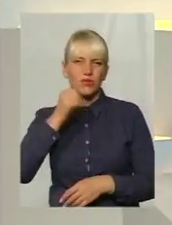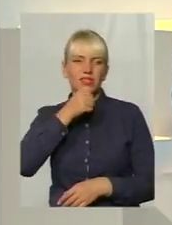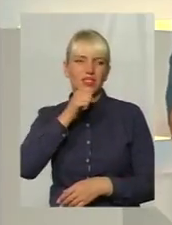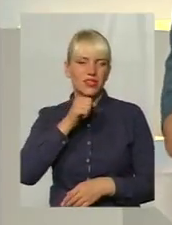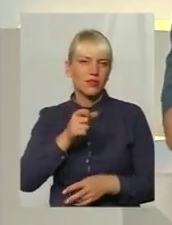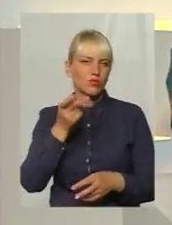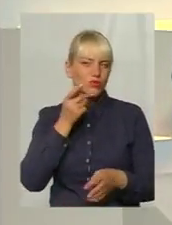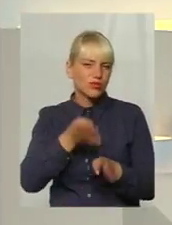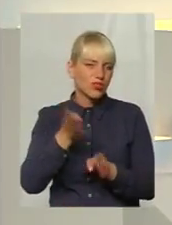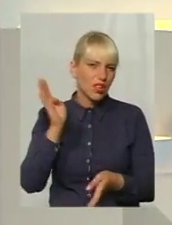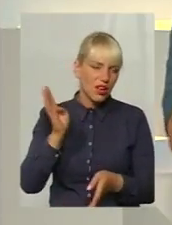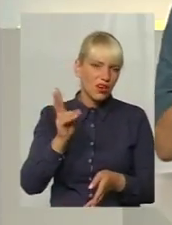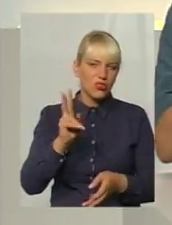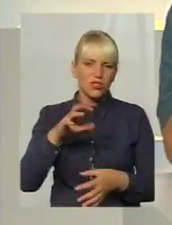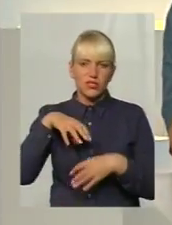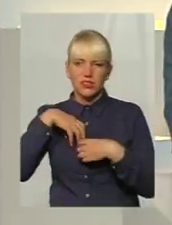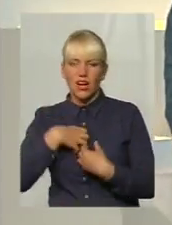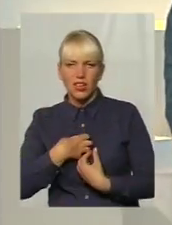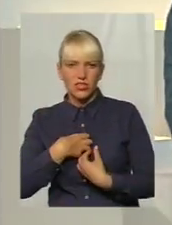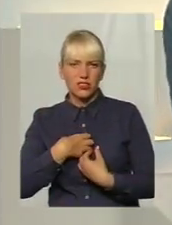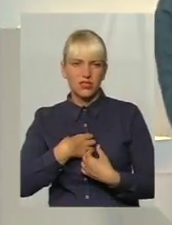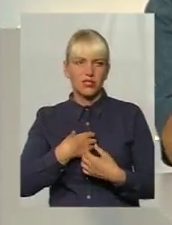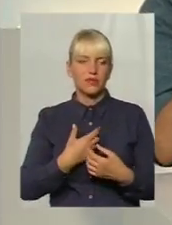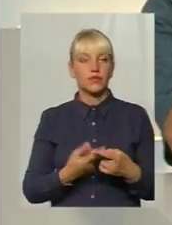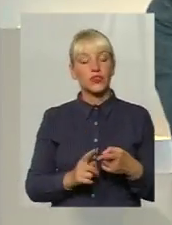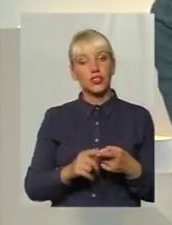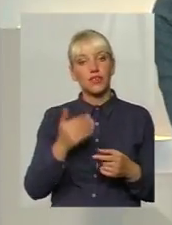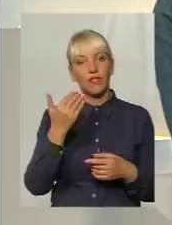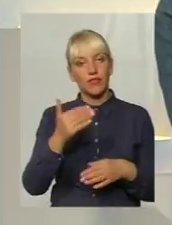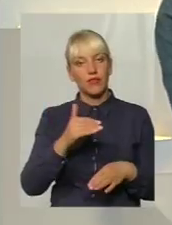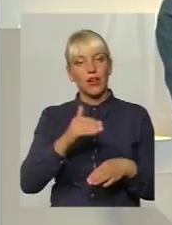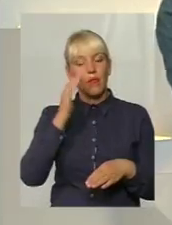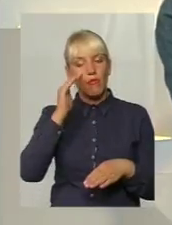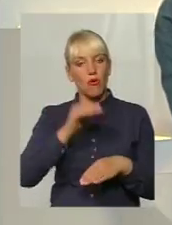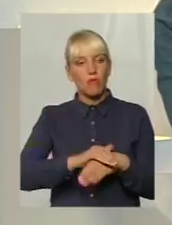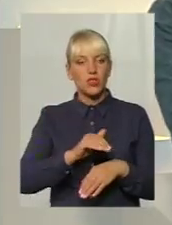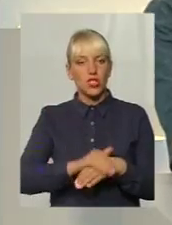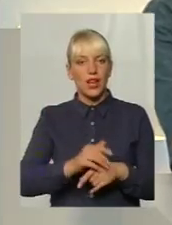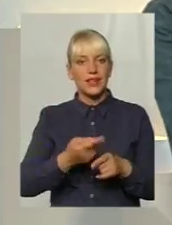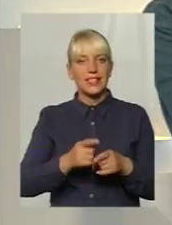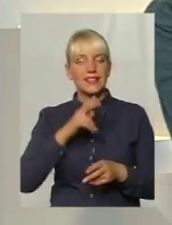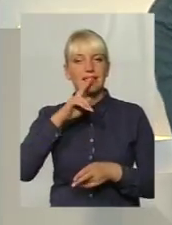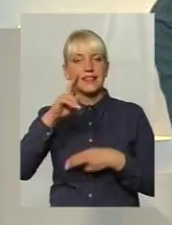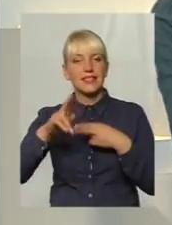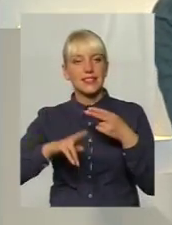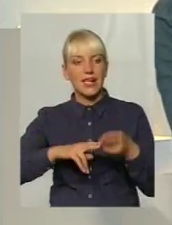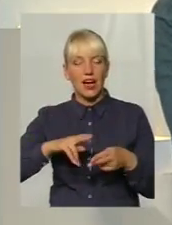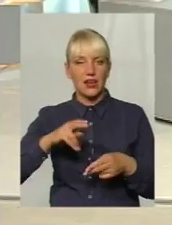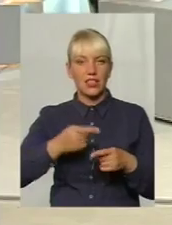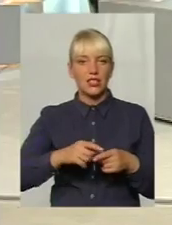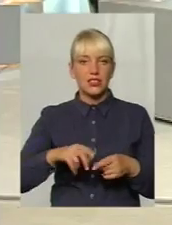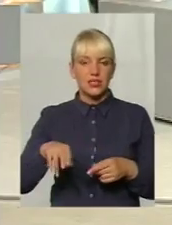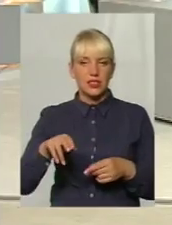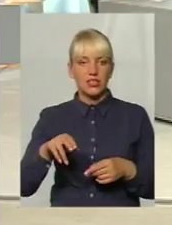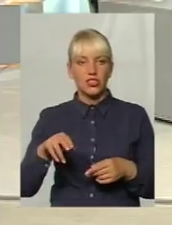постійні, і хтось десь вчихнув чи кашляв. Чи помічаєте ви, скажеться якраз до вас, до головних лікарів